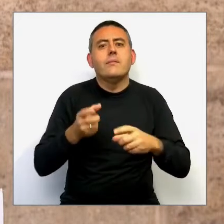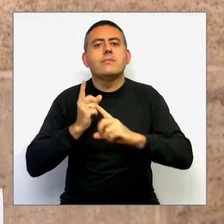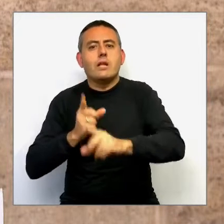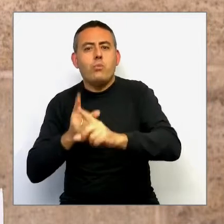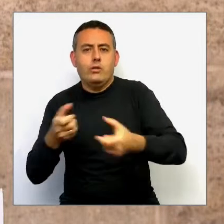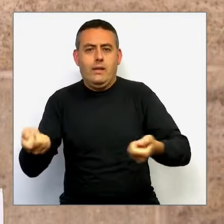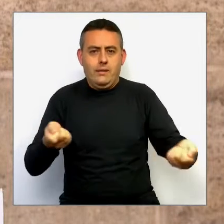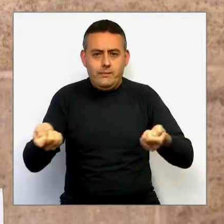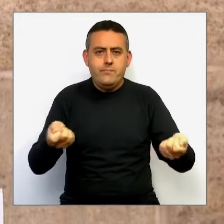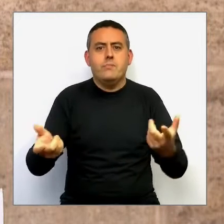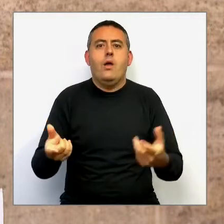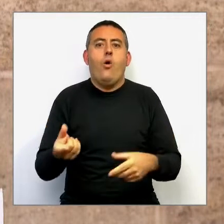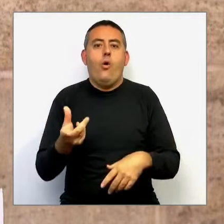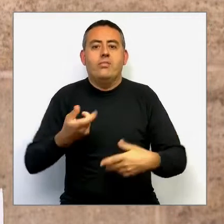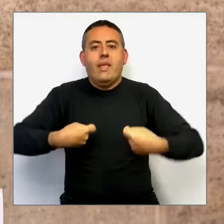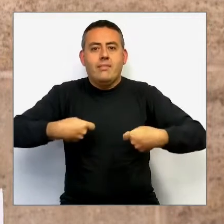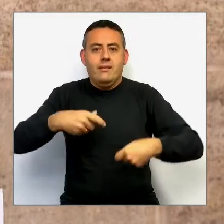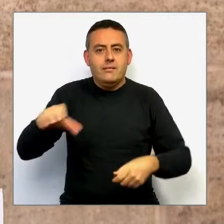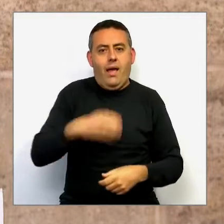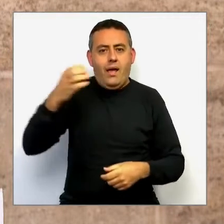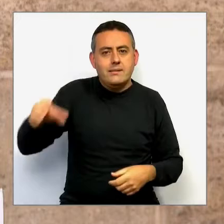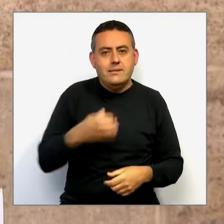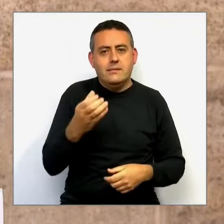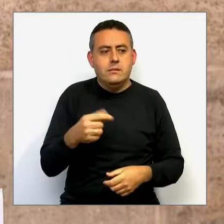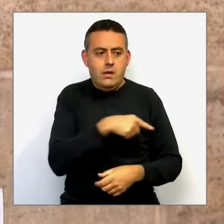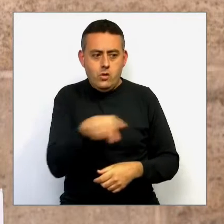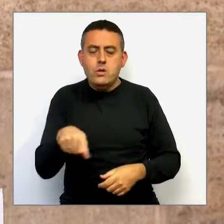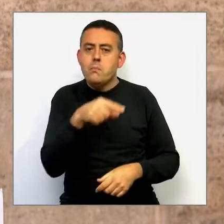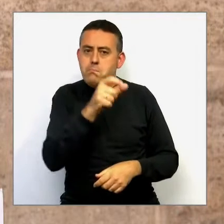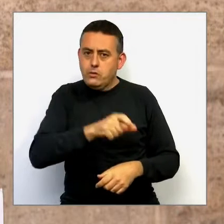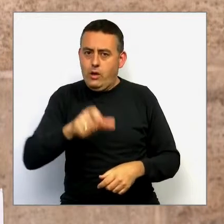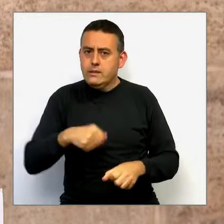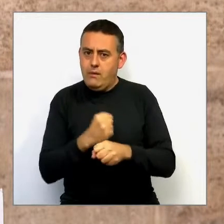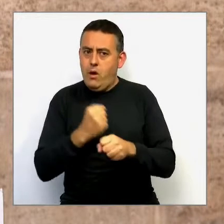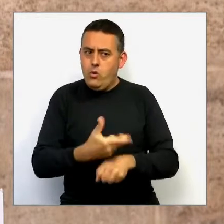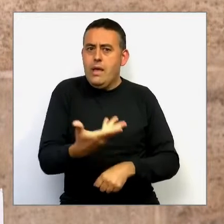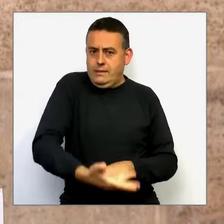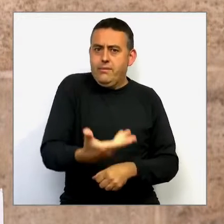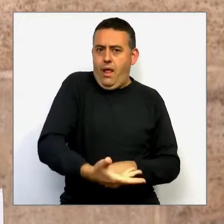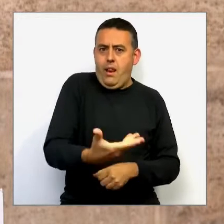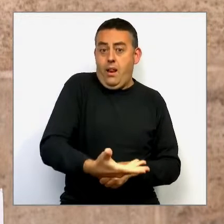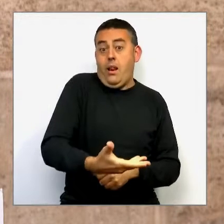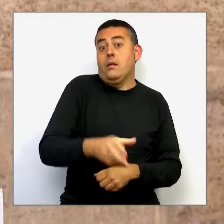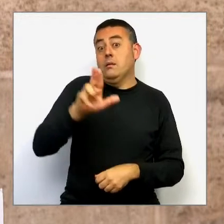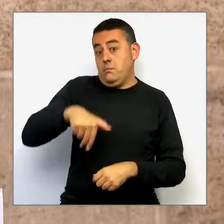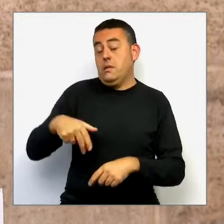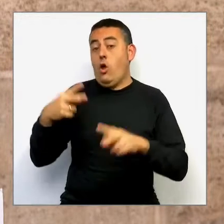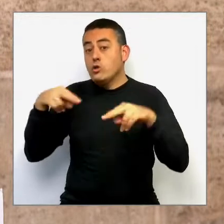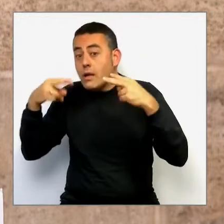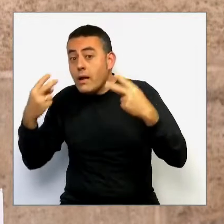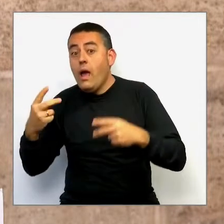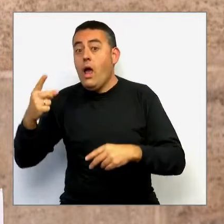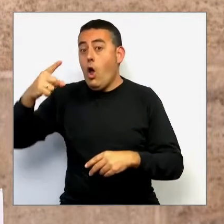són personal essencials, són persones essencials. Avui també veiem que els treballadors de l'hostaleria, la